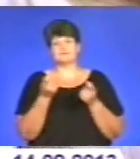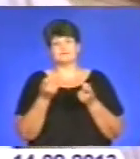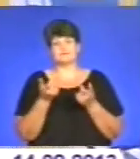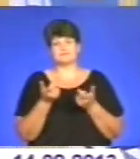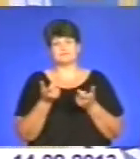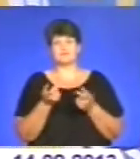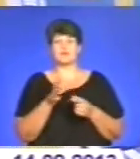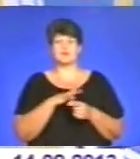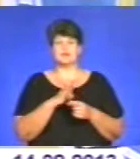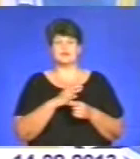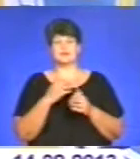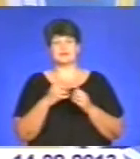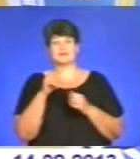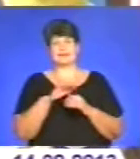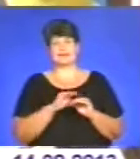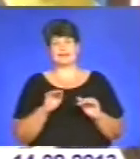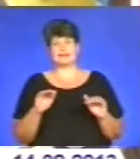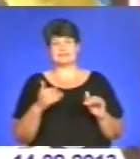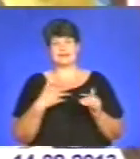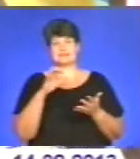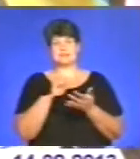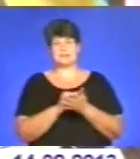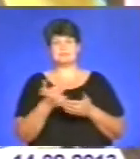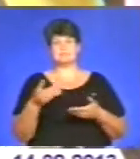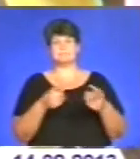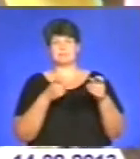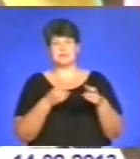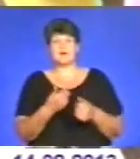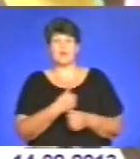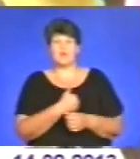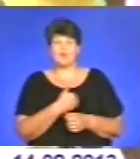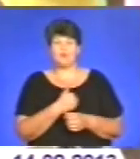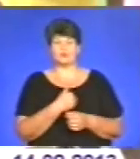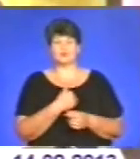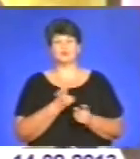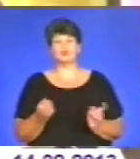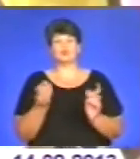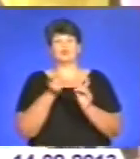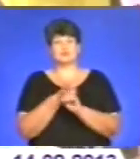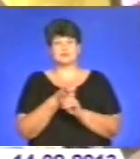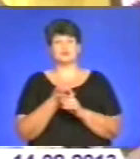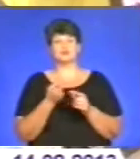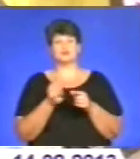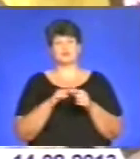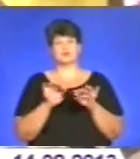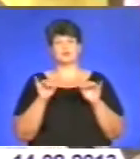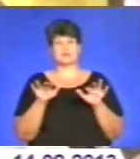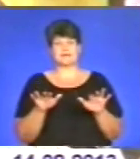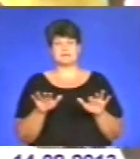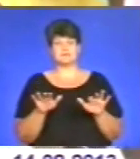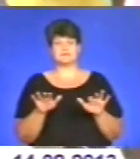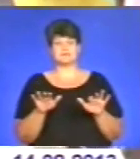Щоправда, були серед них діти. Я займаюся біатлоном, я хочу, можна сказати, долучитися до цього дійства.